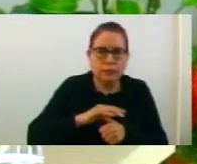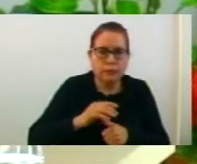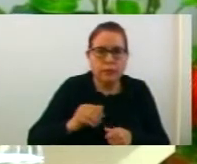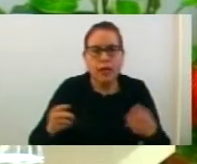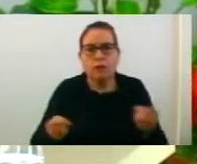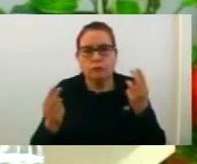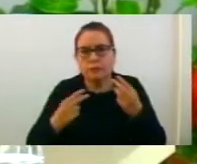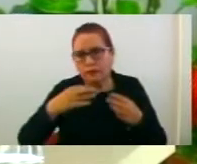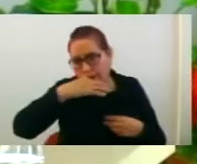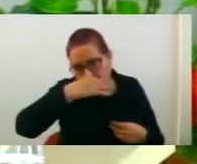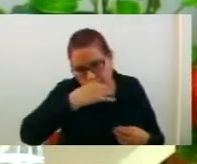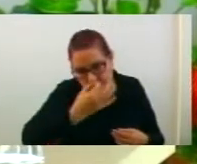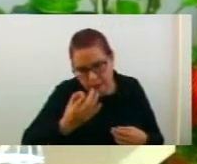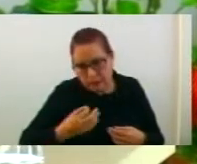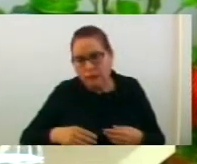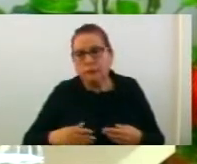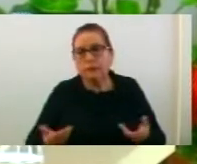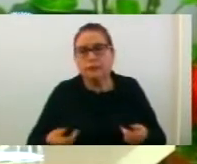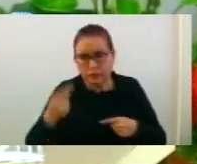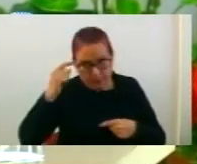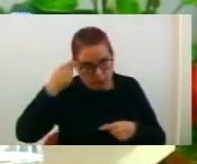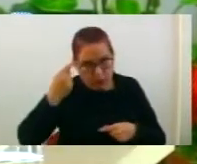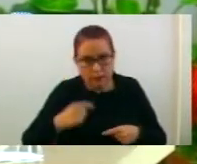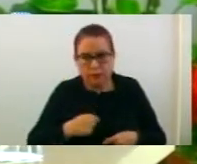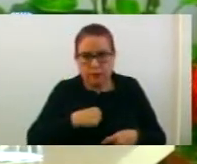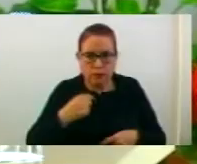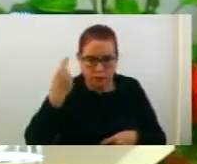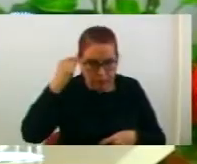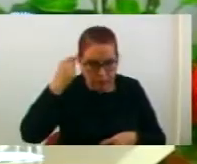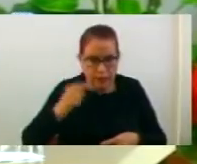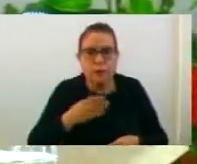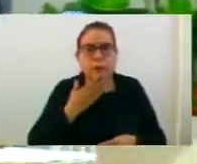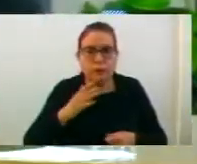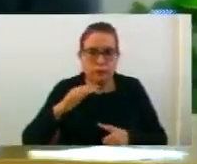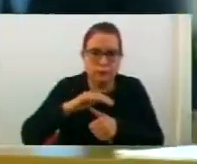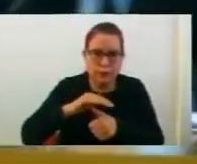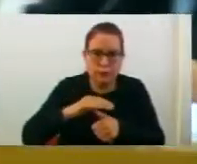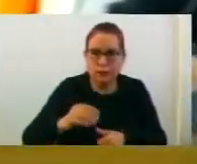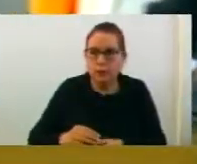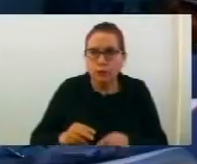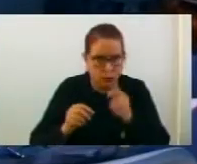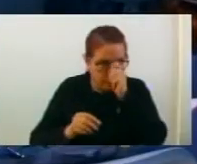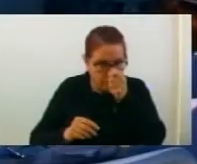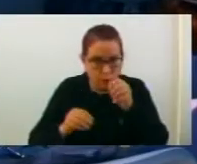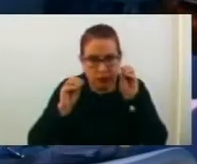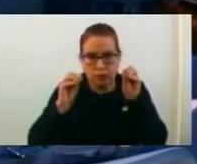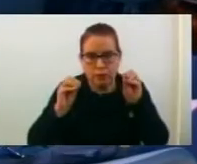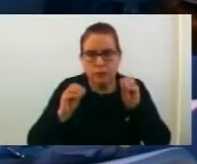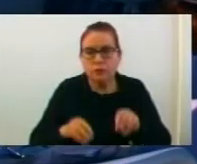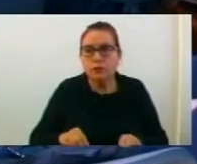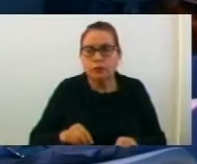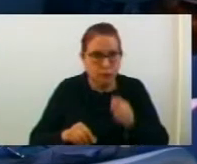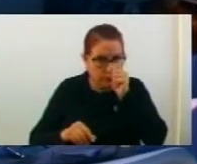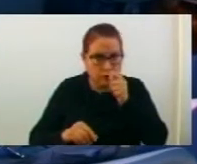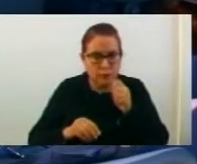Комисијата да поднесе извеща и да даде прелог на СОЈОТ. Поговоријањето. Благодарам, председателя. Почитувани членови на СОЈОТ, Почитувани